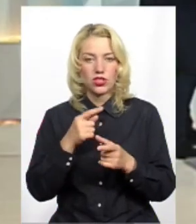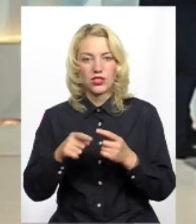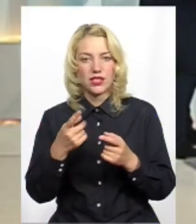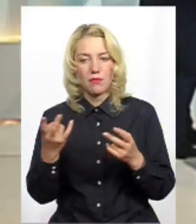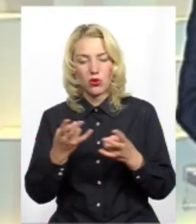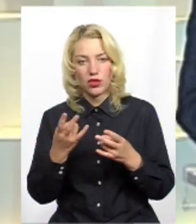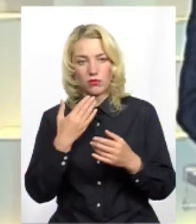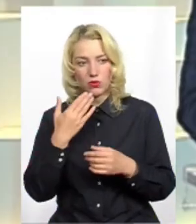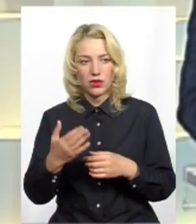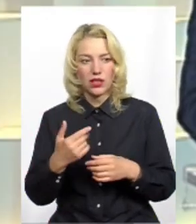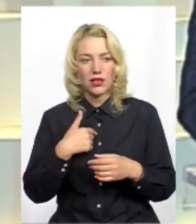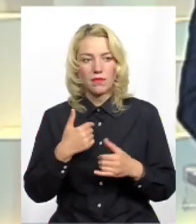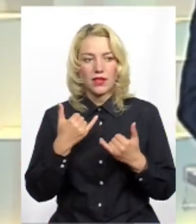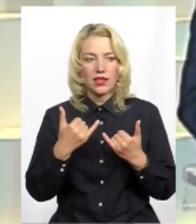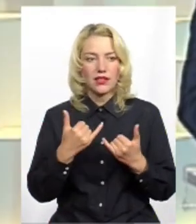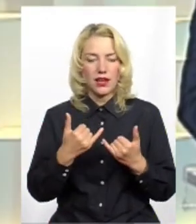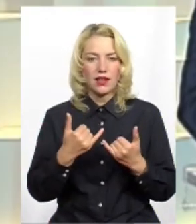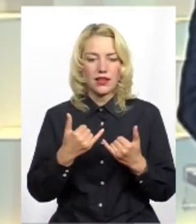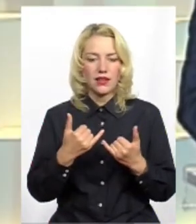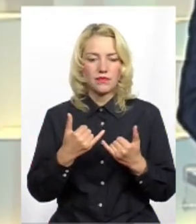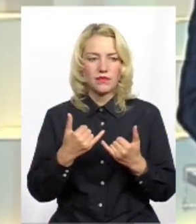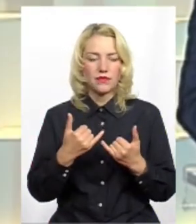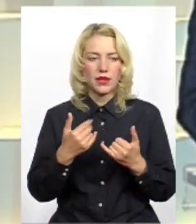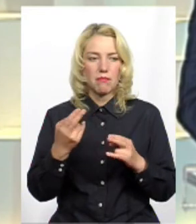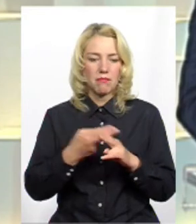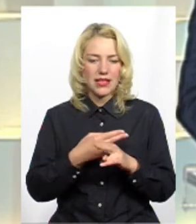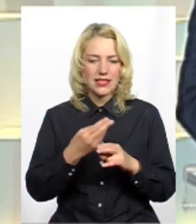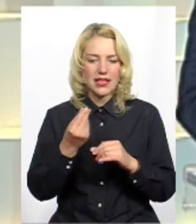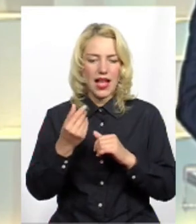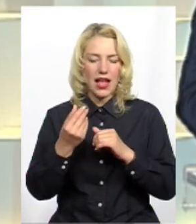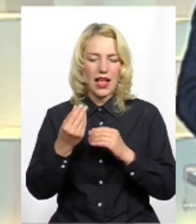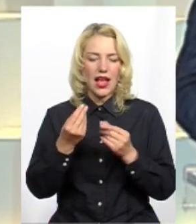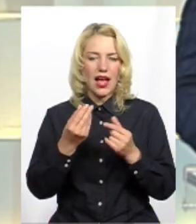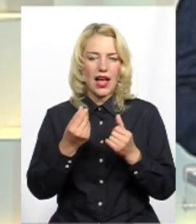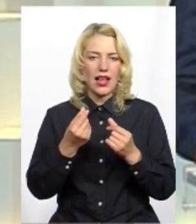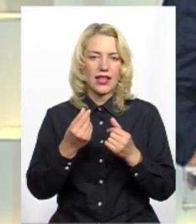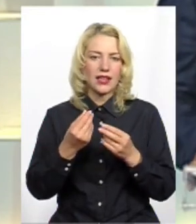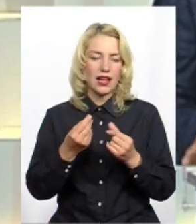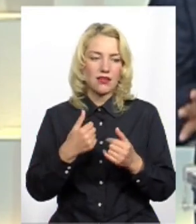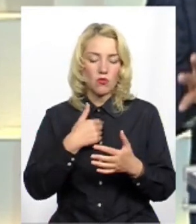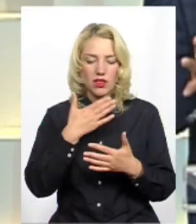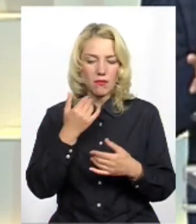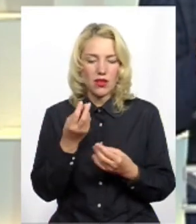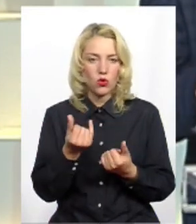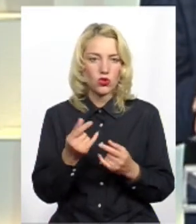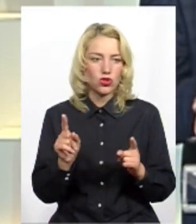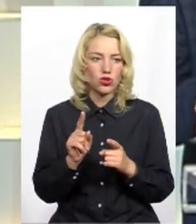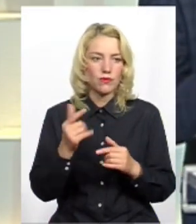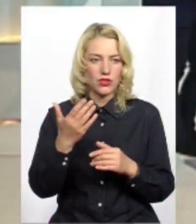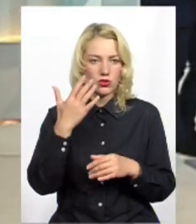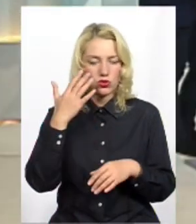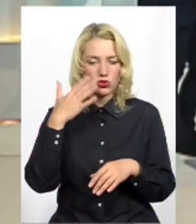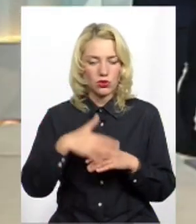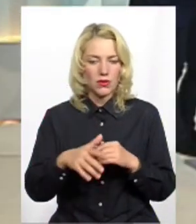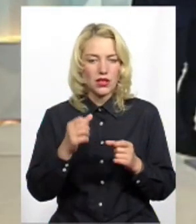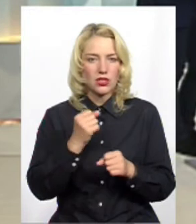Наразі я йду без олігархів і без цінової підтримки. В мене немає коштів, навіть, щоб ви зрозуміли,